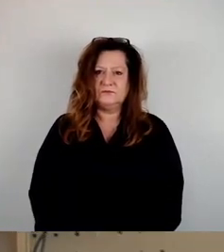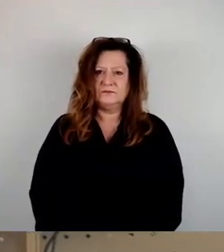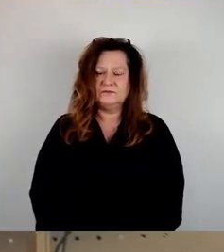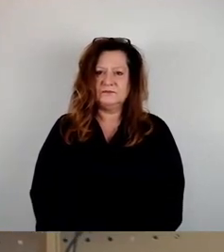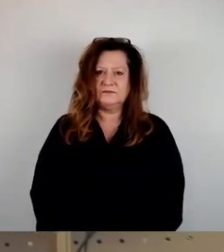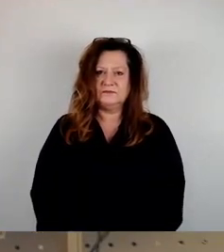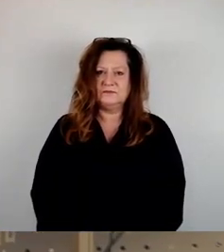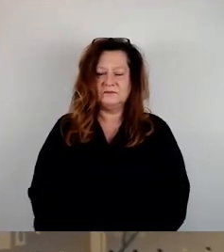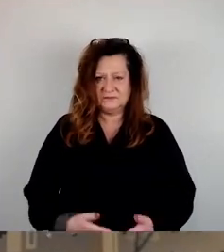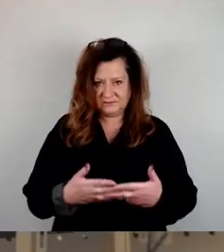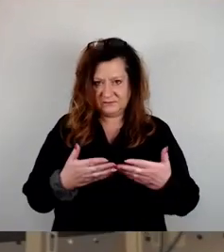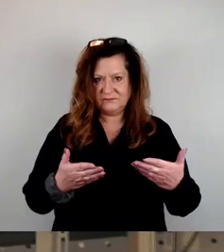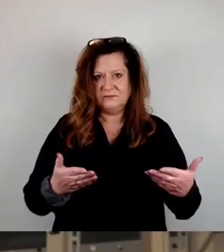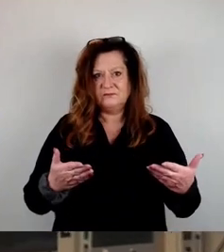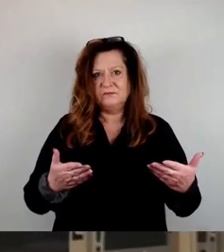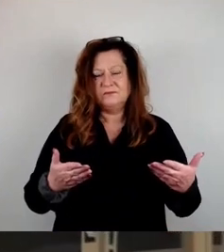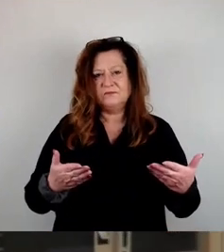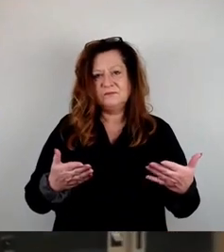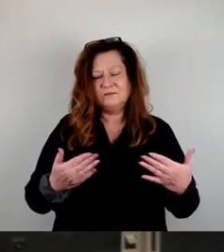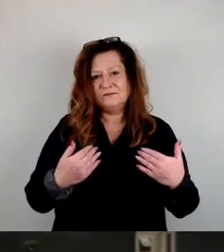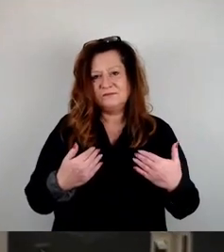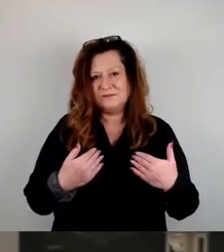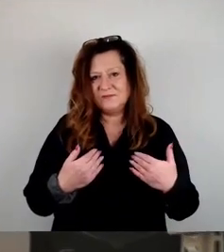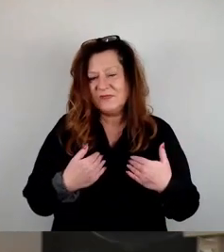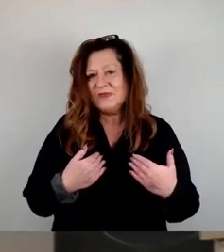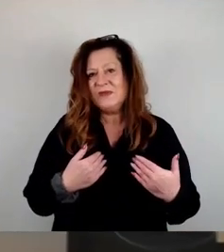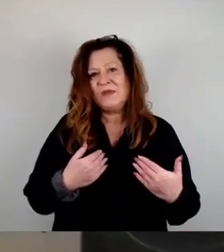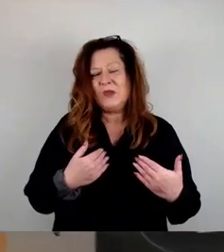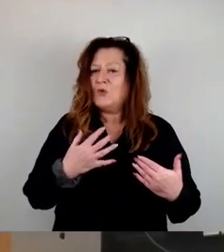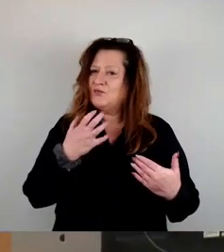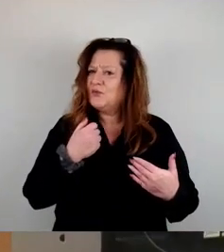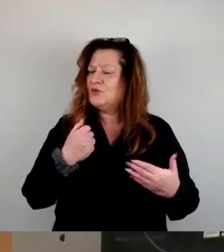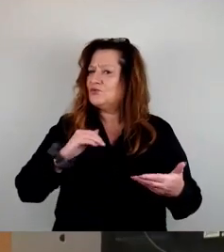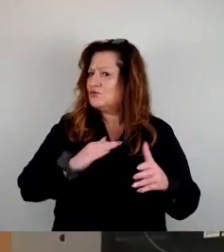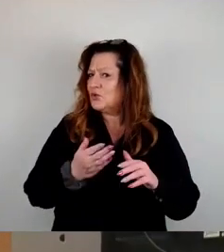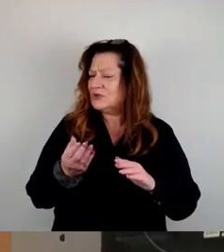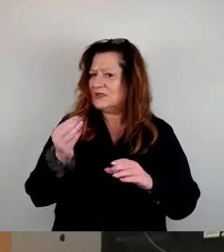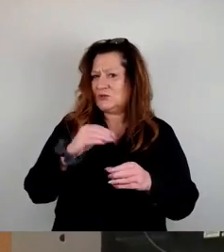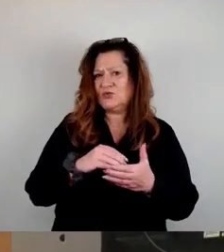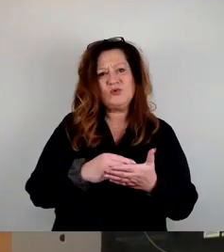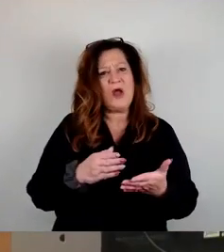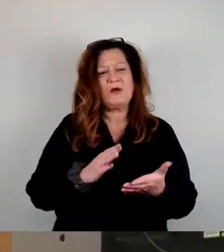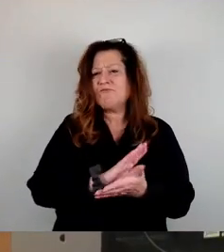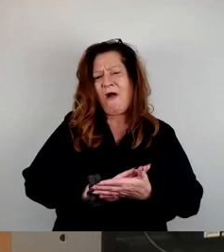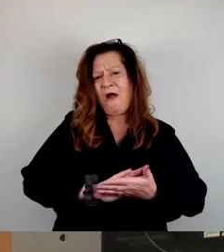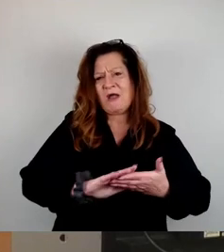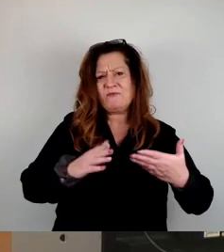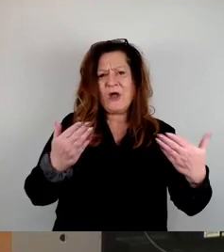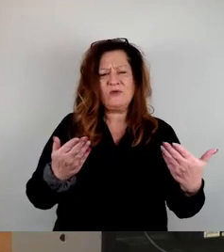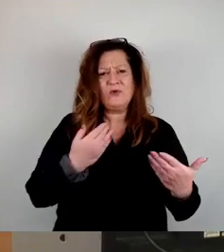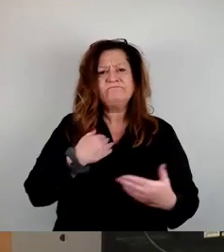Dass man noch kurz paar Worte verliert, ich erlaube mir das einfach, dass ich hier vorne stehe,